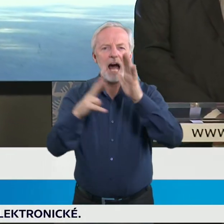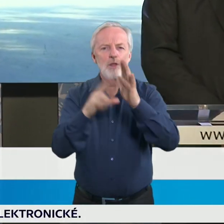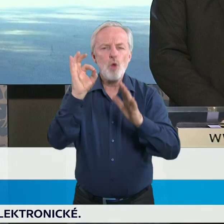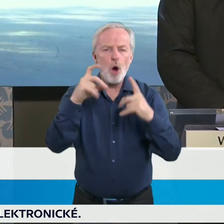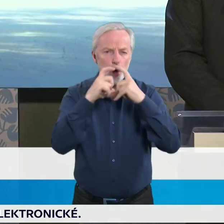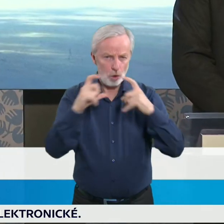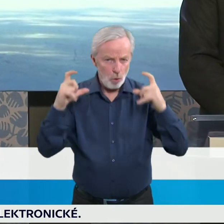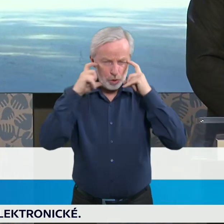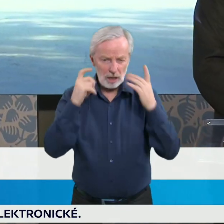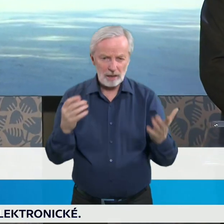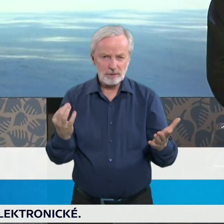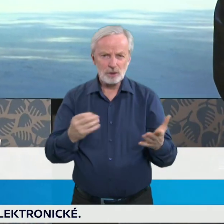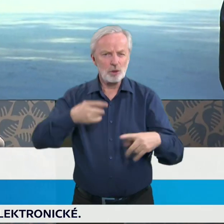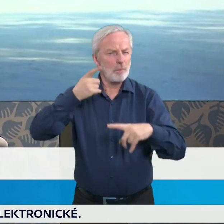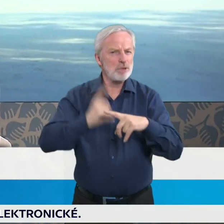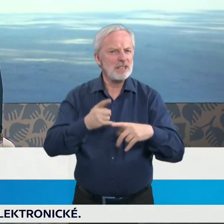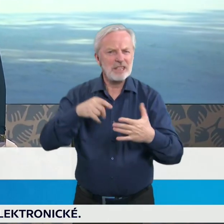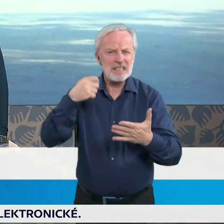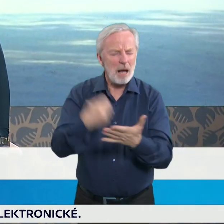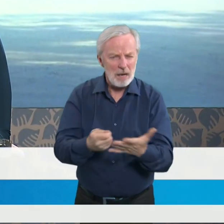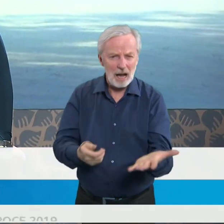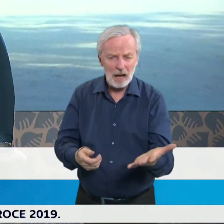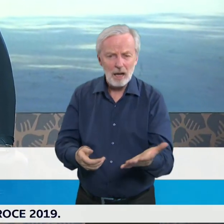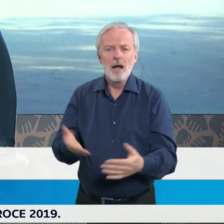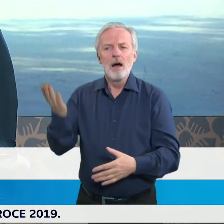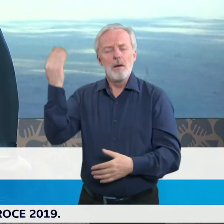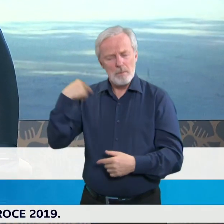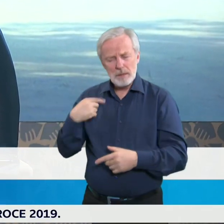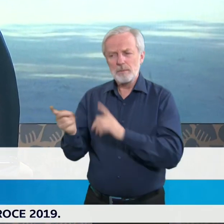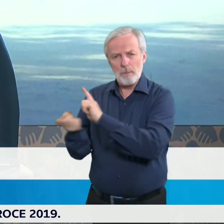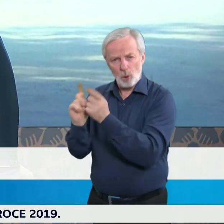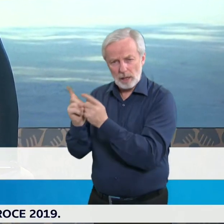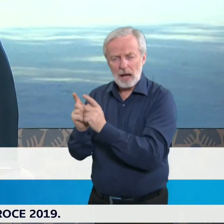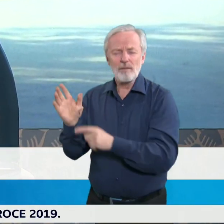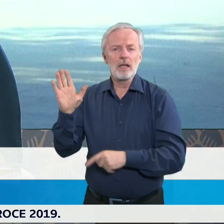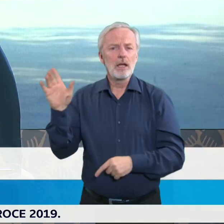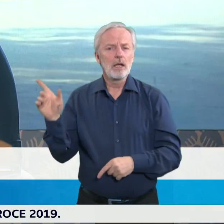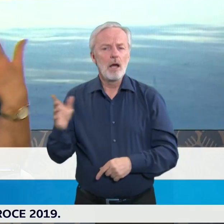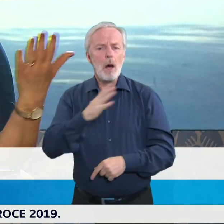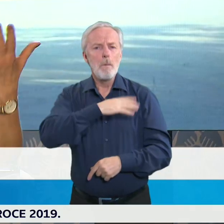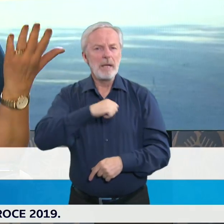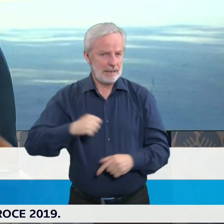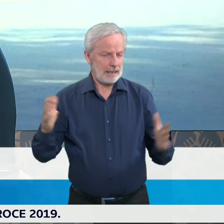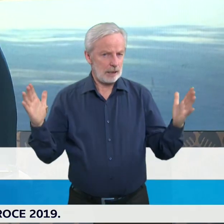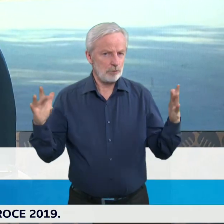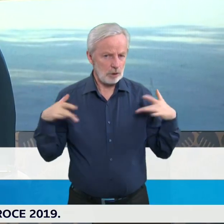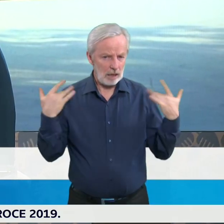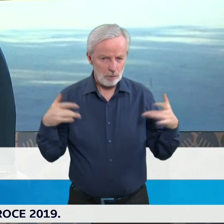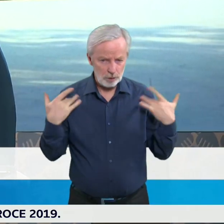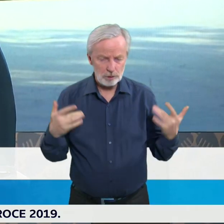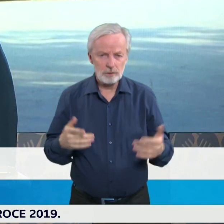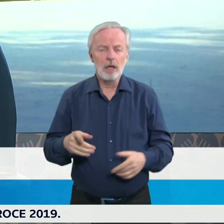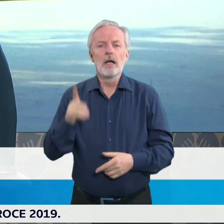přesně tu kvalifikaci konzultovali s ministerstvem zdravotnictví, či týká se to a všechny vlastně i